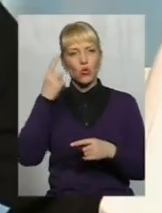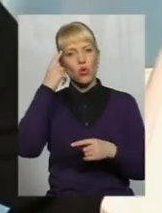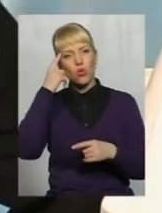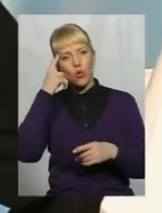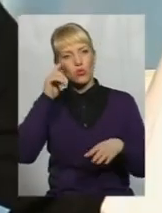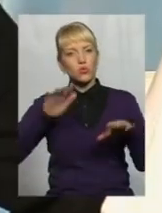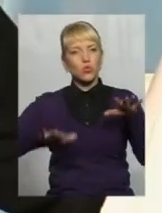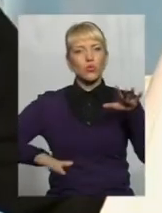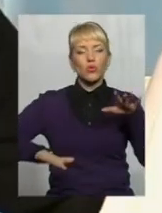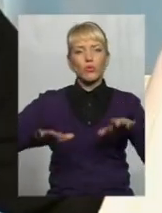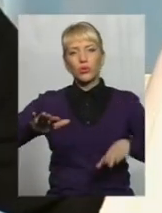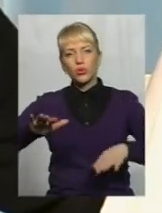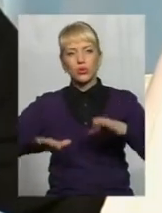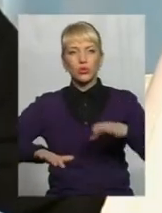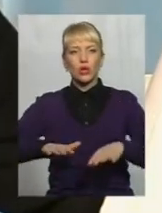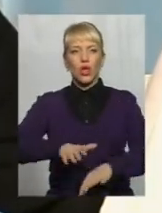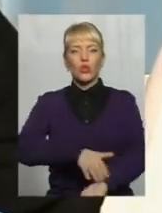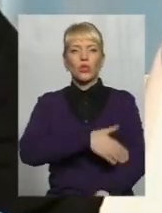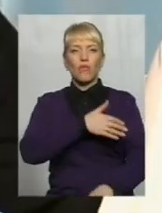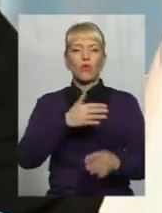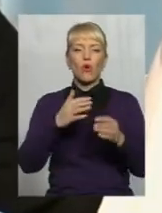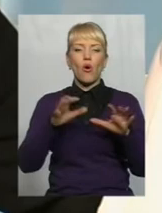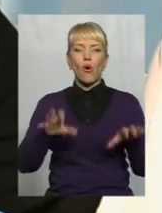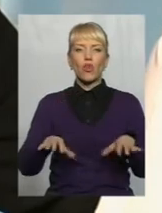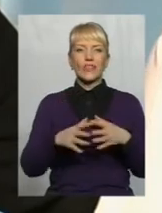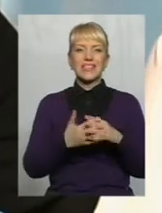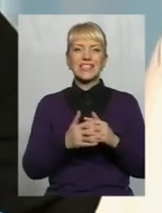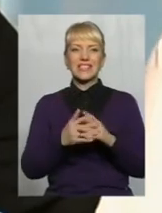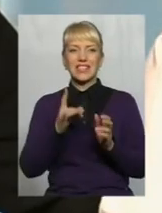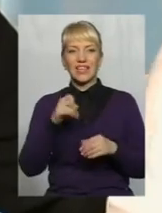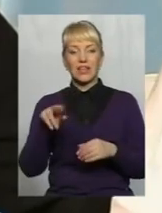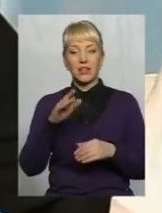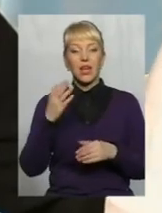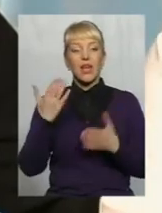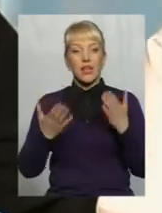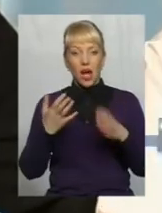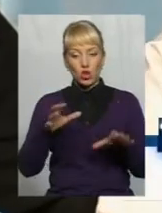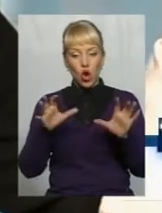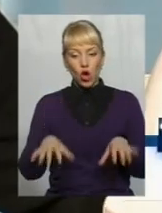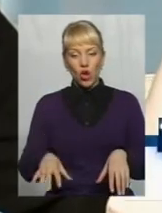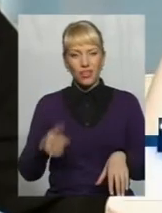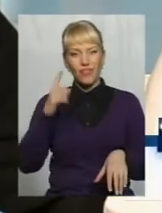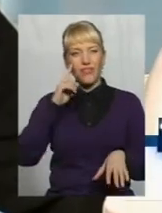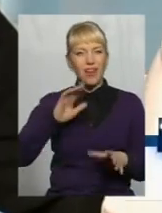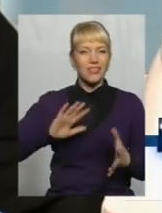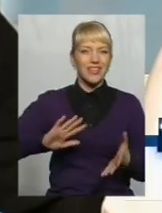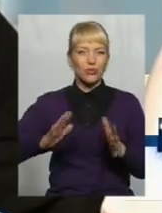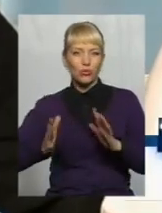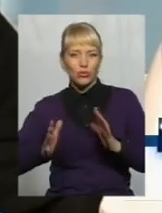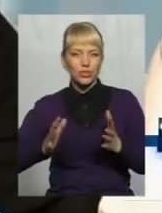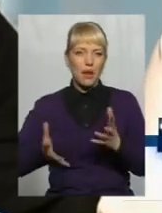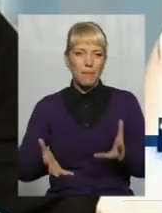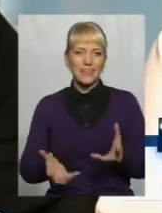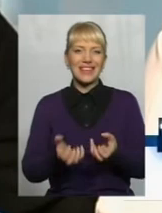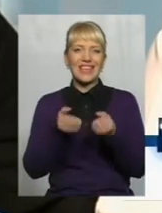довго взагалі все-таки голови сільських і селищних рад Бо люди все-таки їх слухають Якщо голова не дуже підтримує об'єднання, то